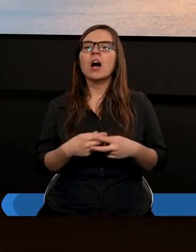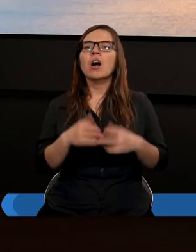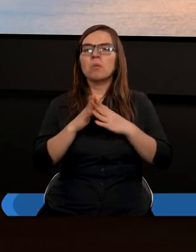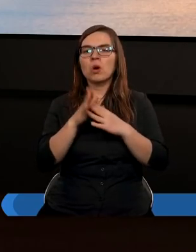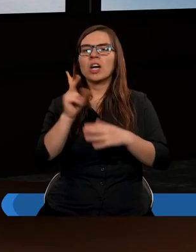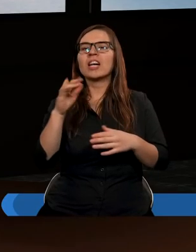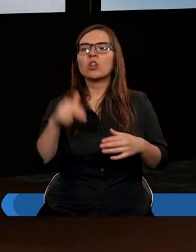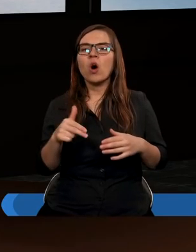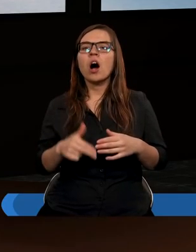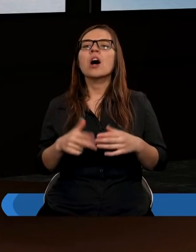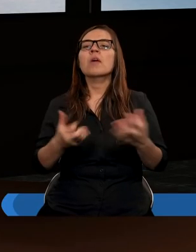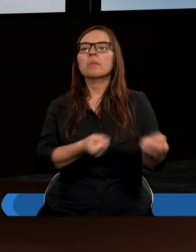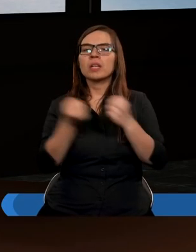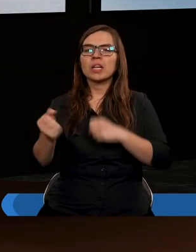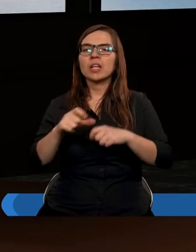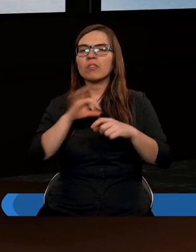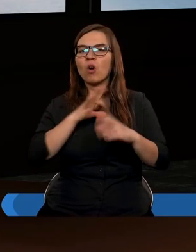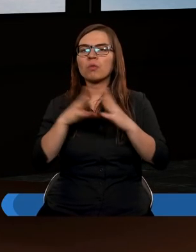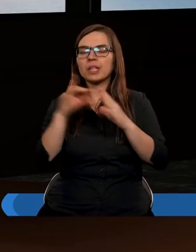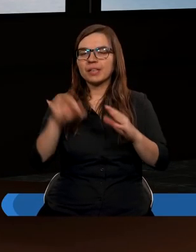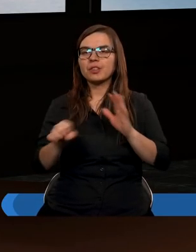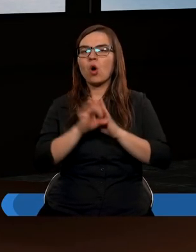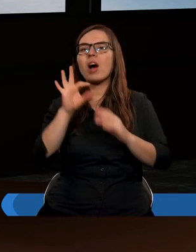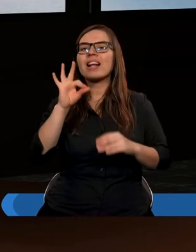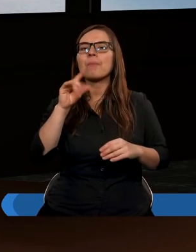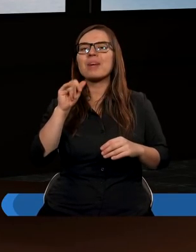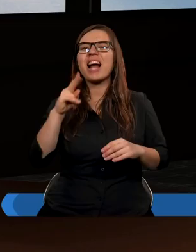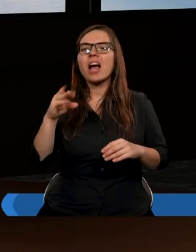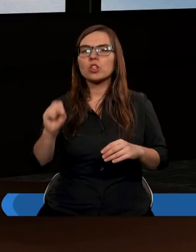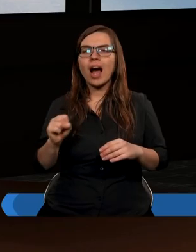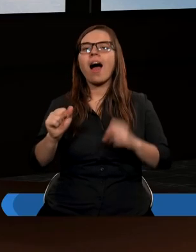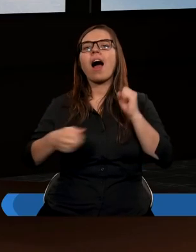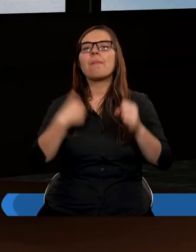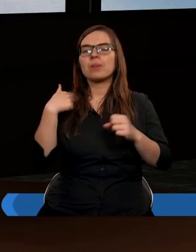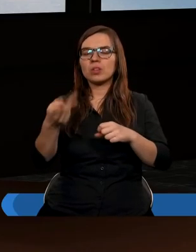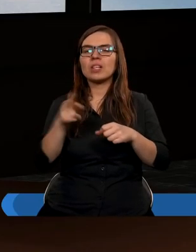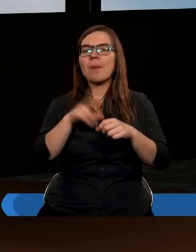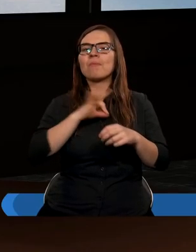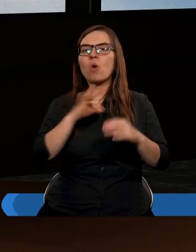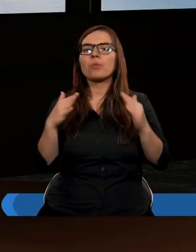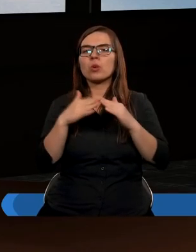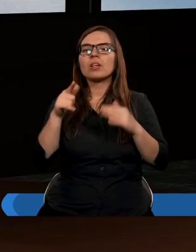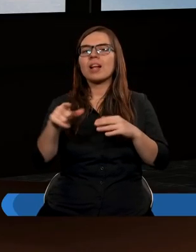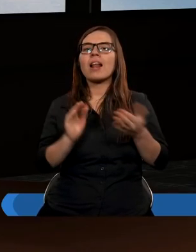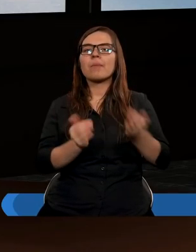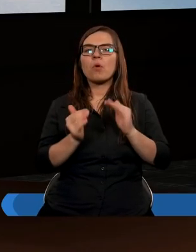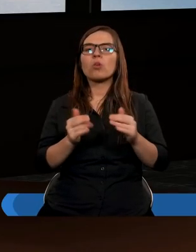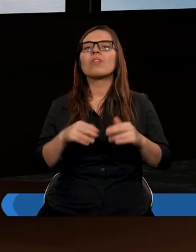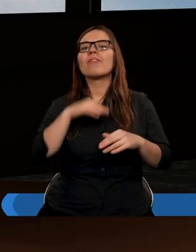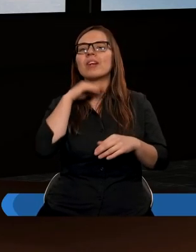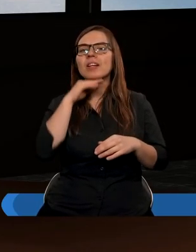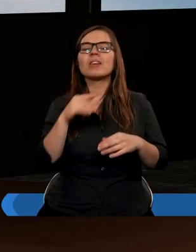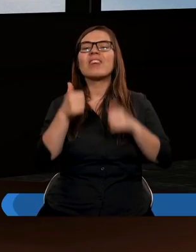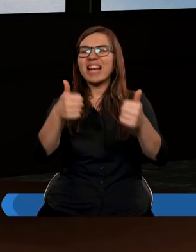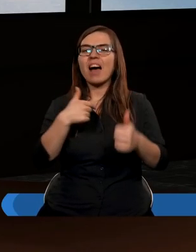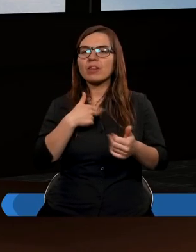Proszę Krysiu. Przynieście całą dziesięcinę do spichlerza, aby był zapas w moim domu. I w ten sposób wystawcie